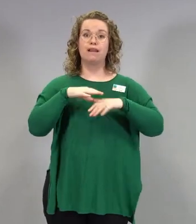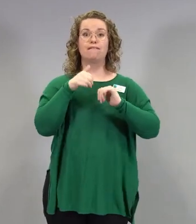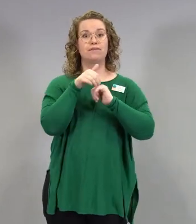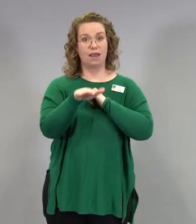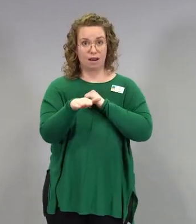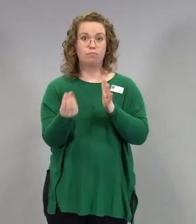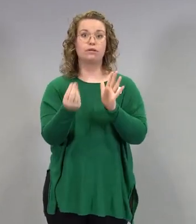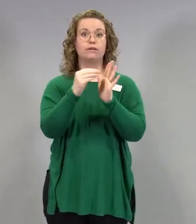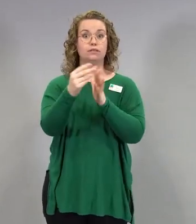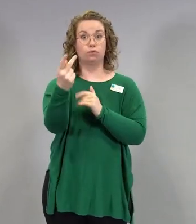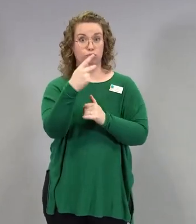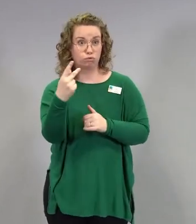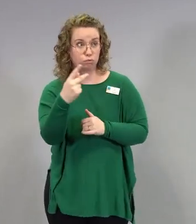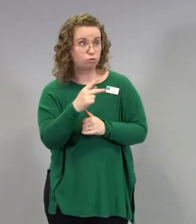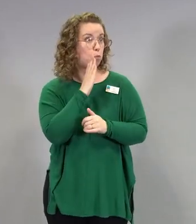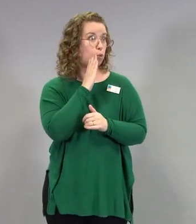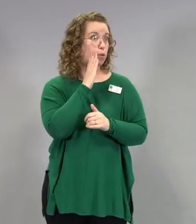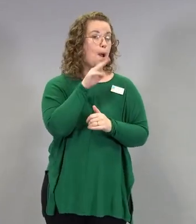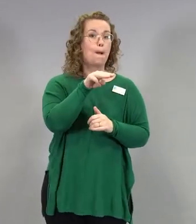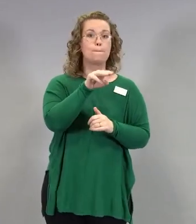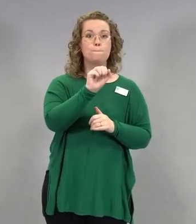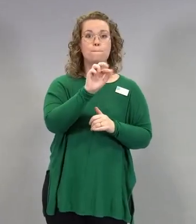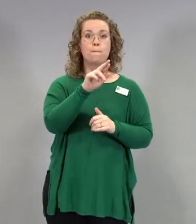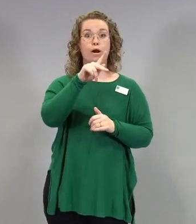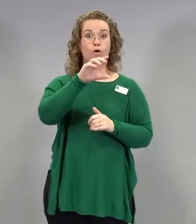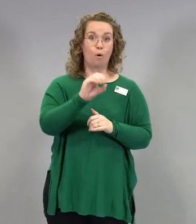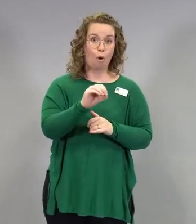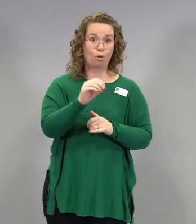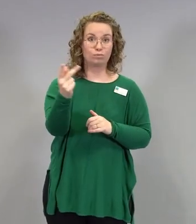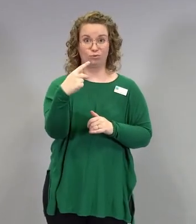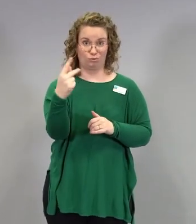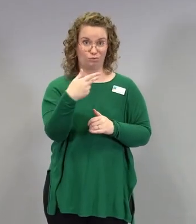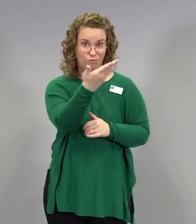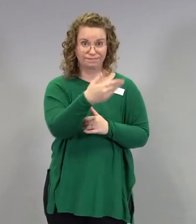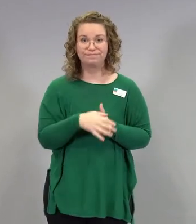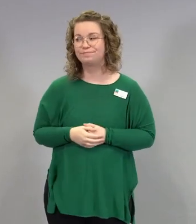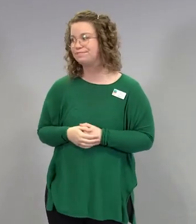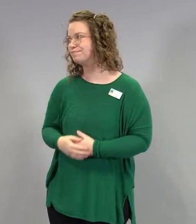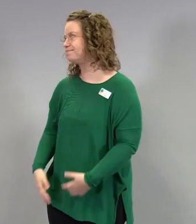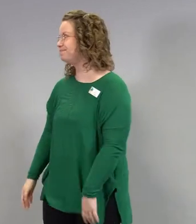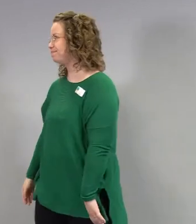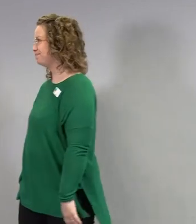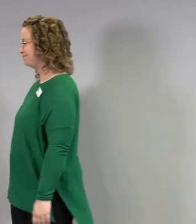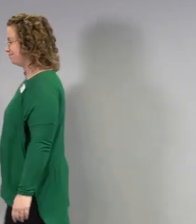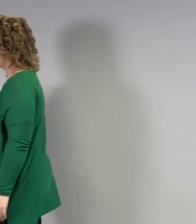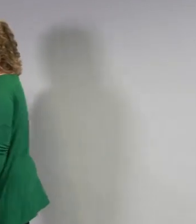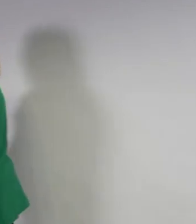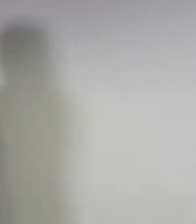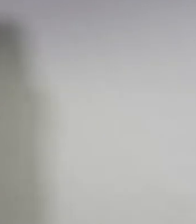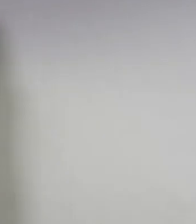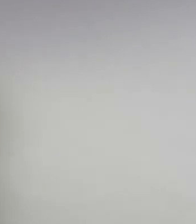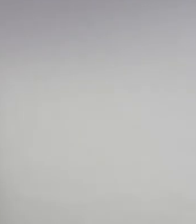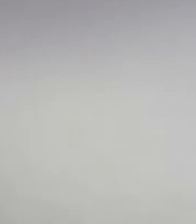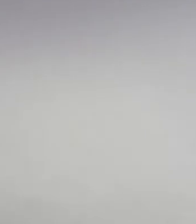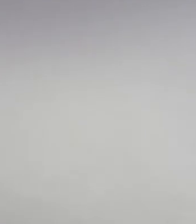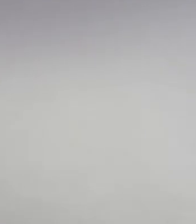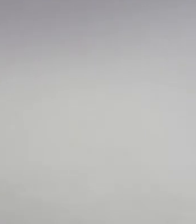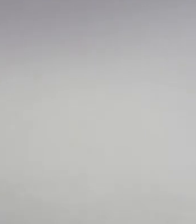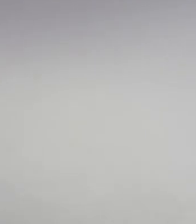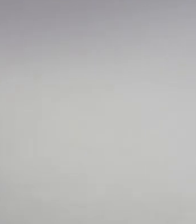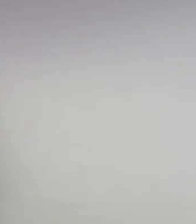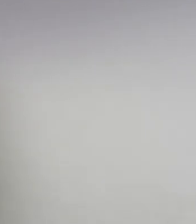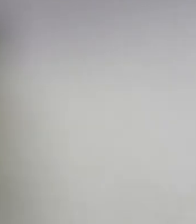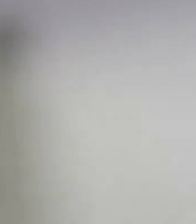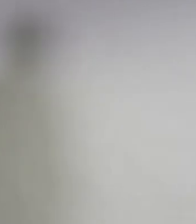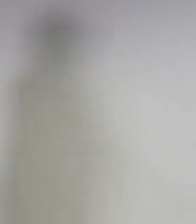lisäkysymyksiin Marko, jos niitä meille sieltä nostat. Hyvä. Kiitoksia molemmille kattavista esityksistä.